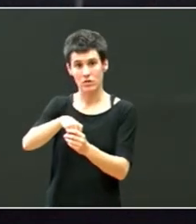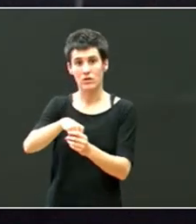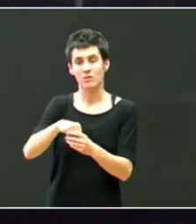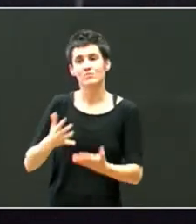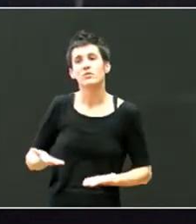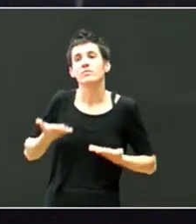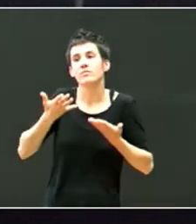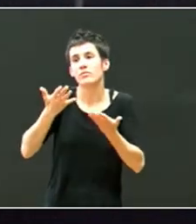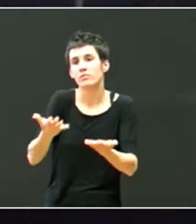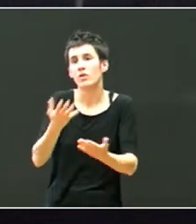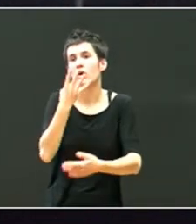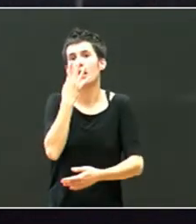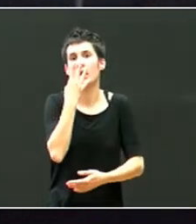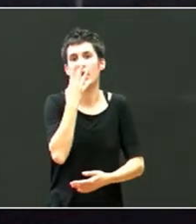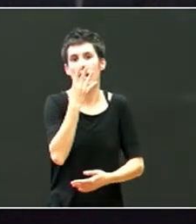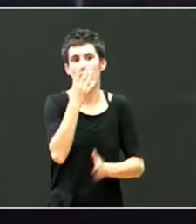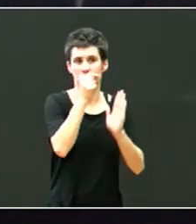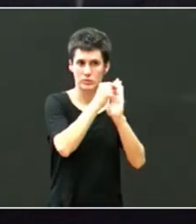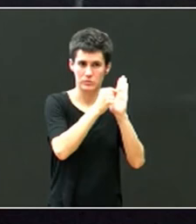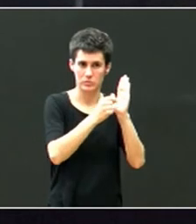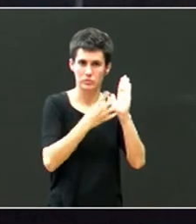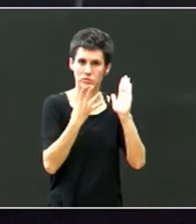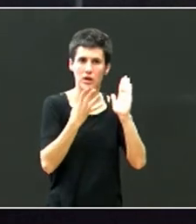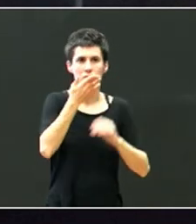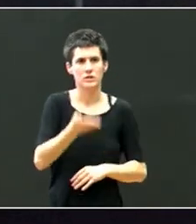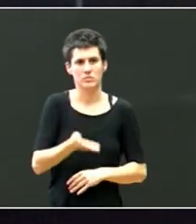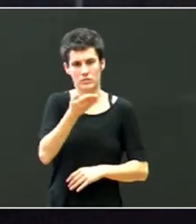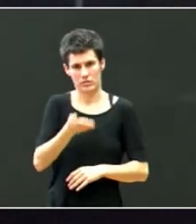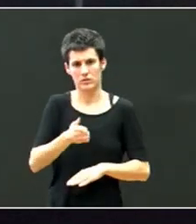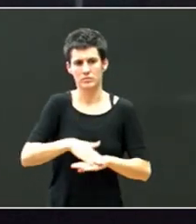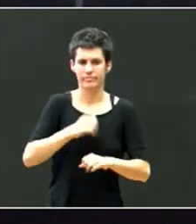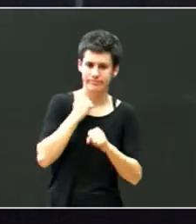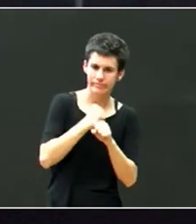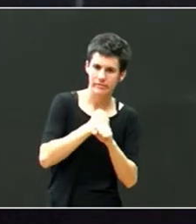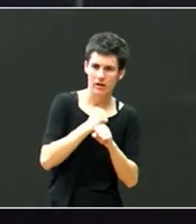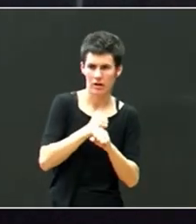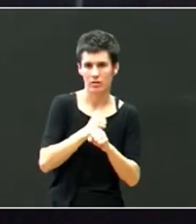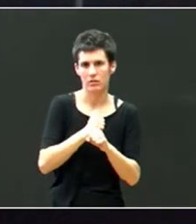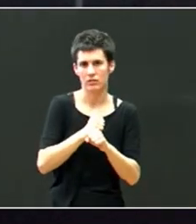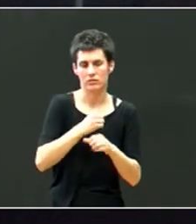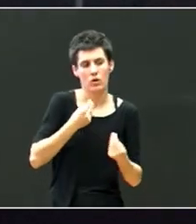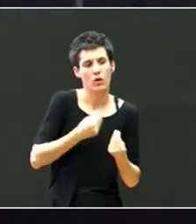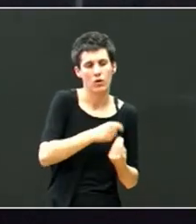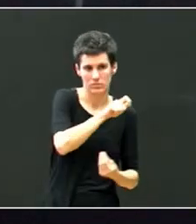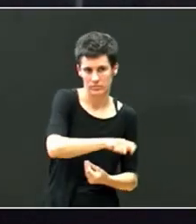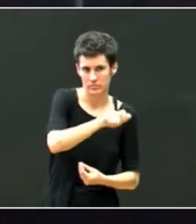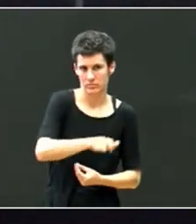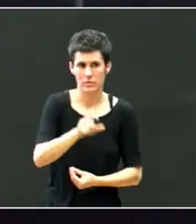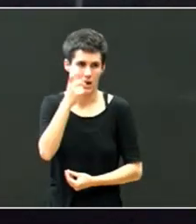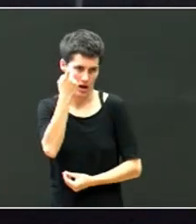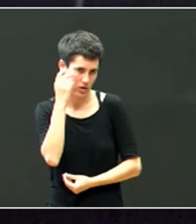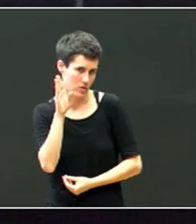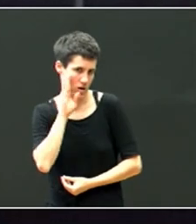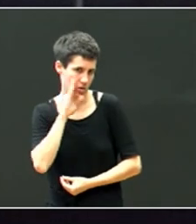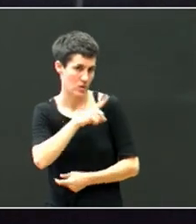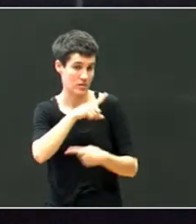lau, aspektu, oso importanteak, lantzeko, edo kontuan izateko, ikasle hauekin. leleina izango litzake,